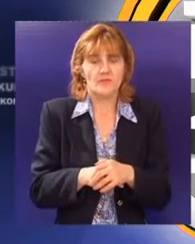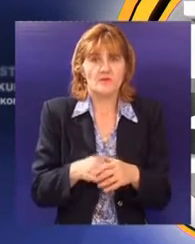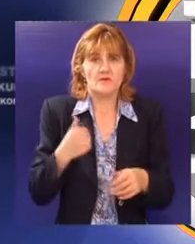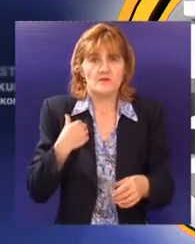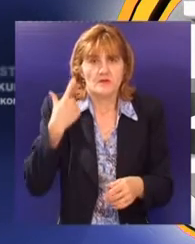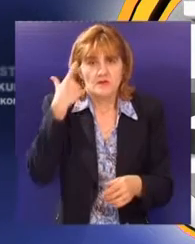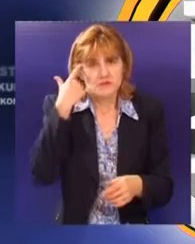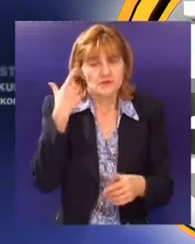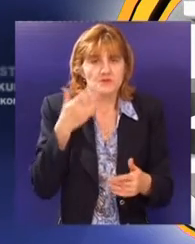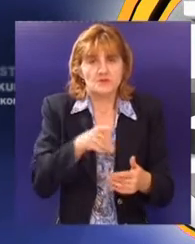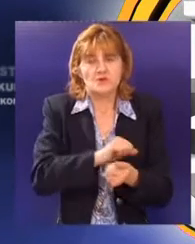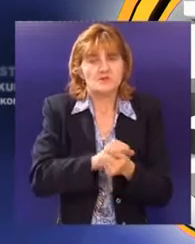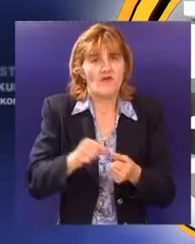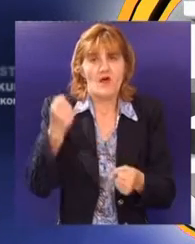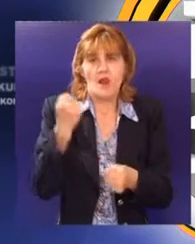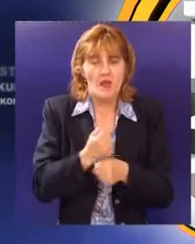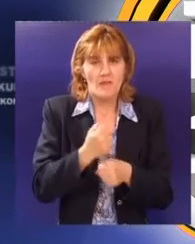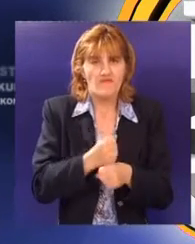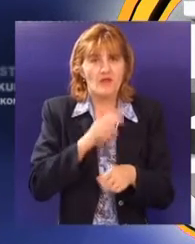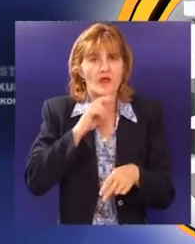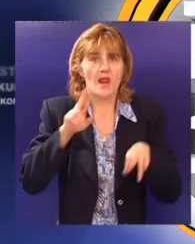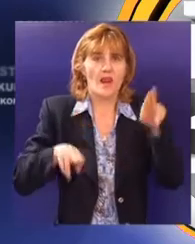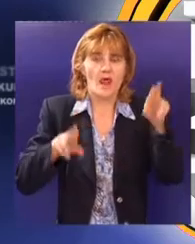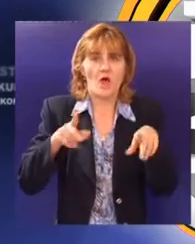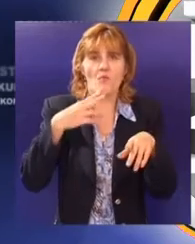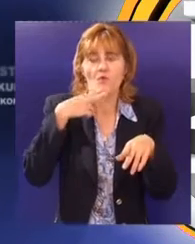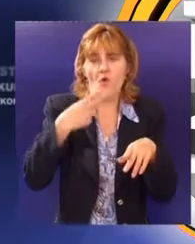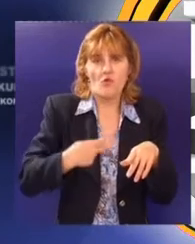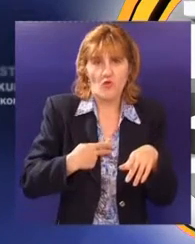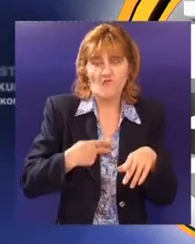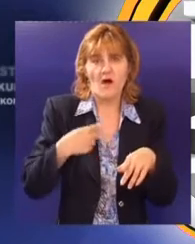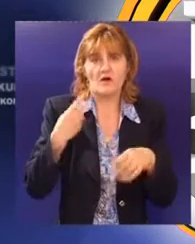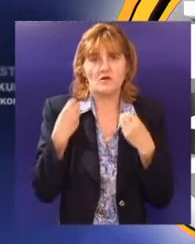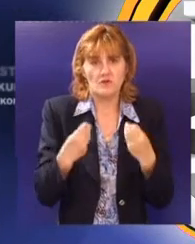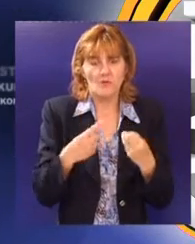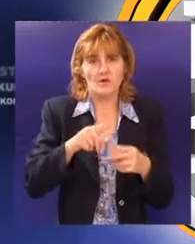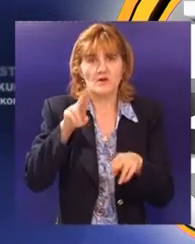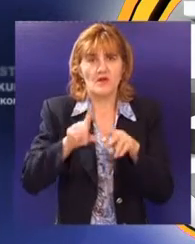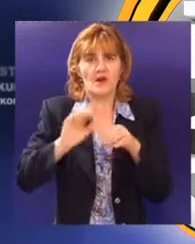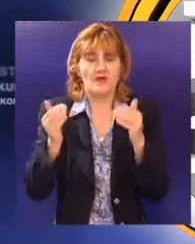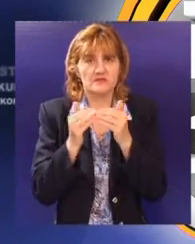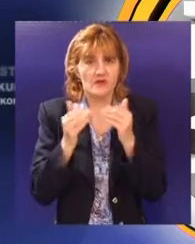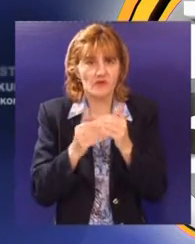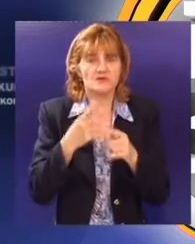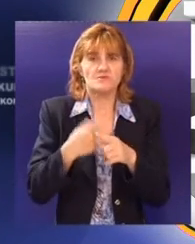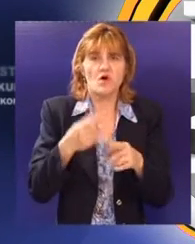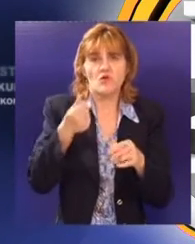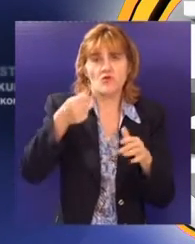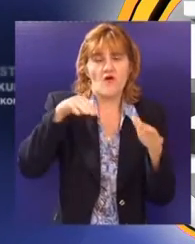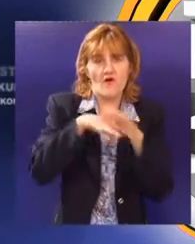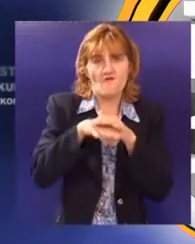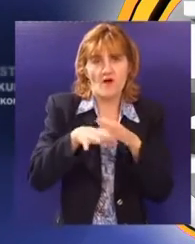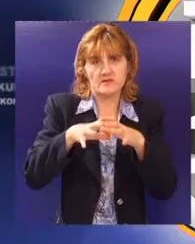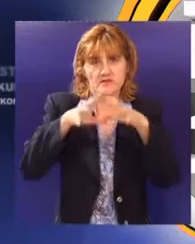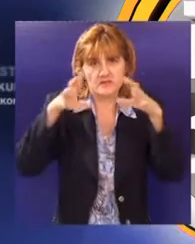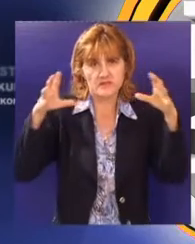to sve napravljeno da nekom odgovara da li zato da se na neki način možeš po zakonu puniti budžet ili neka